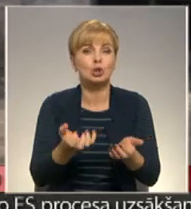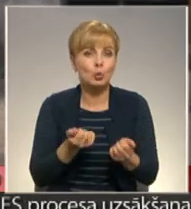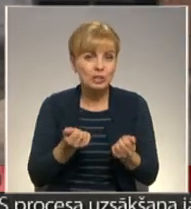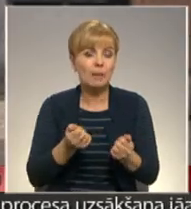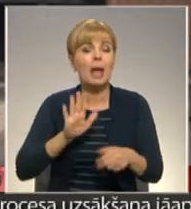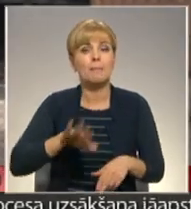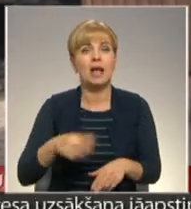Pūrniecīņa Žodziņš, Kursamstālīzī.